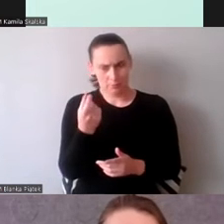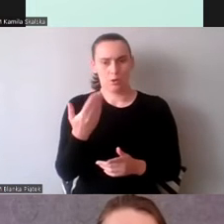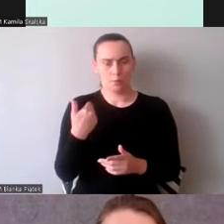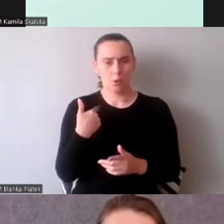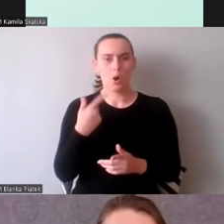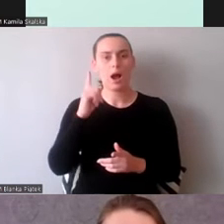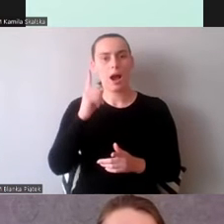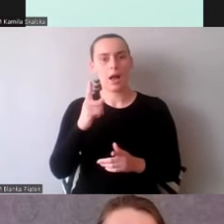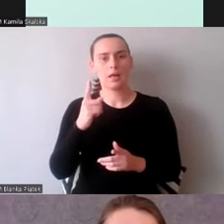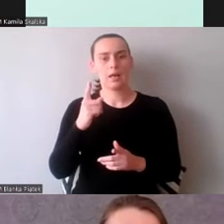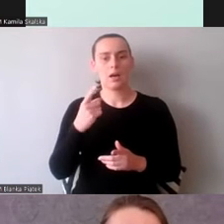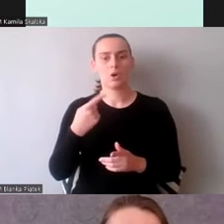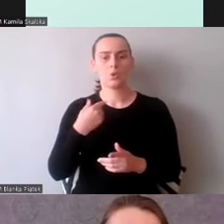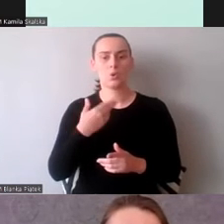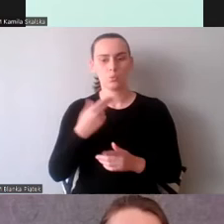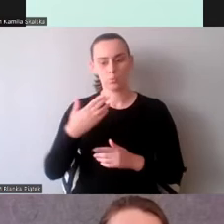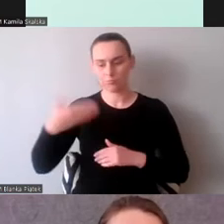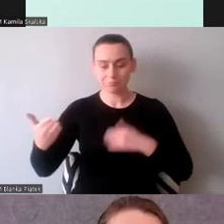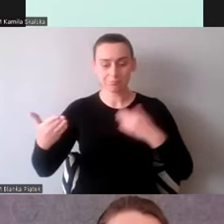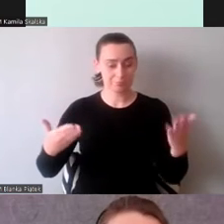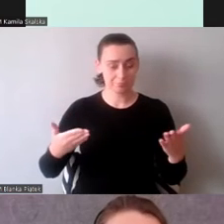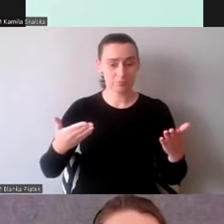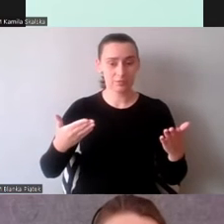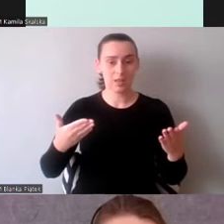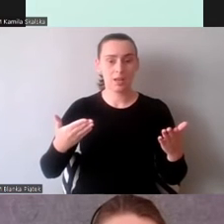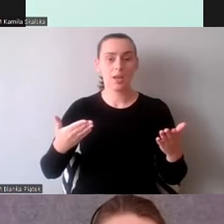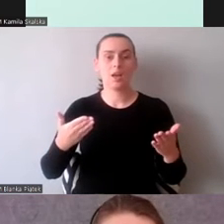której jeden z mówców ma prawo do słowa.